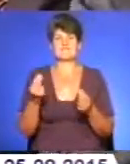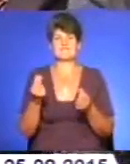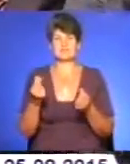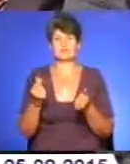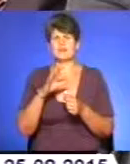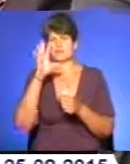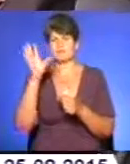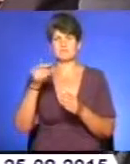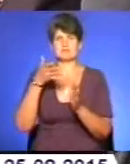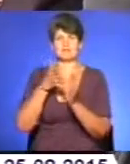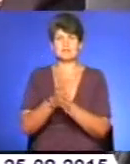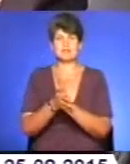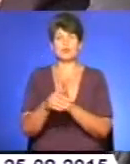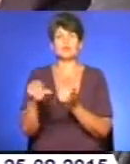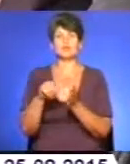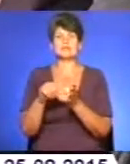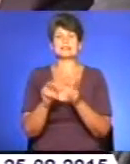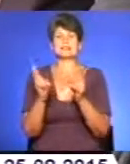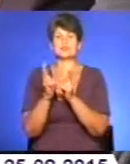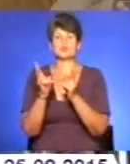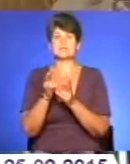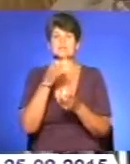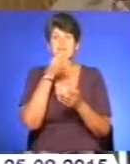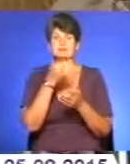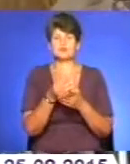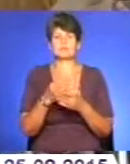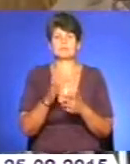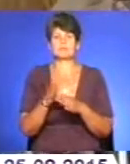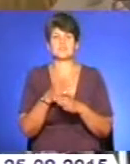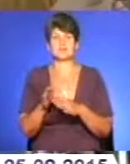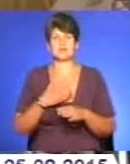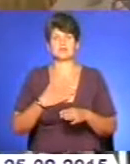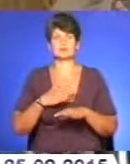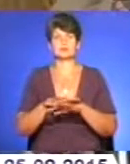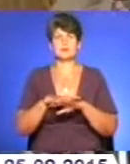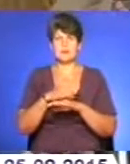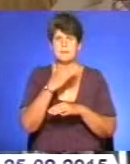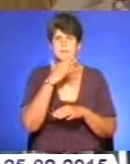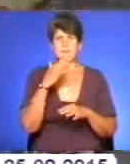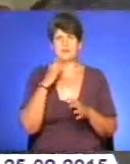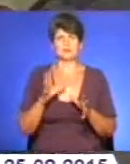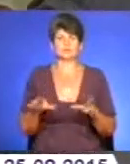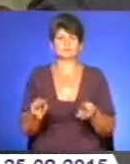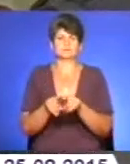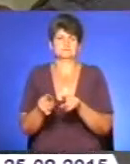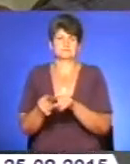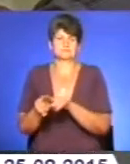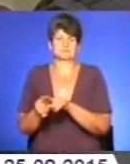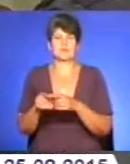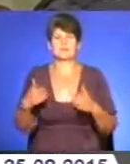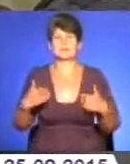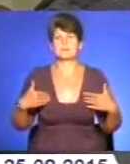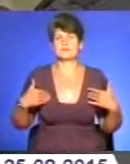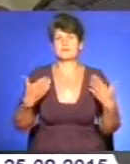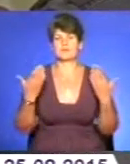усіх витрат. Учасники зустрічі зазначили, що між нашими народами багато спільного. Я привітую вас,